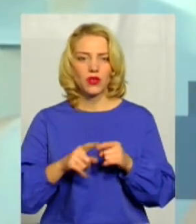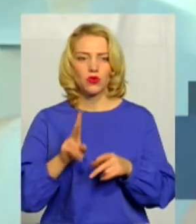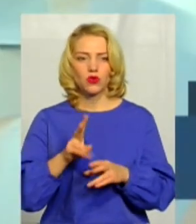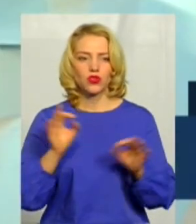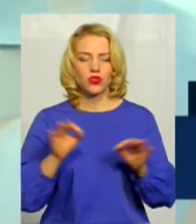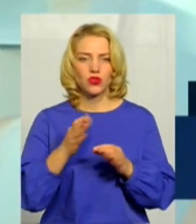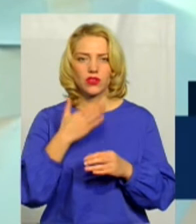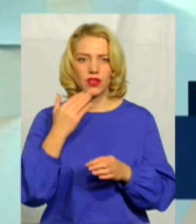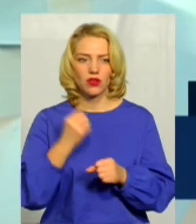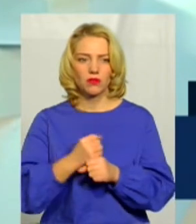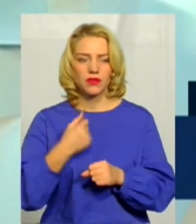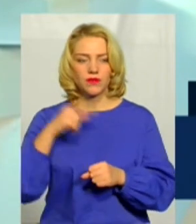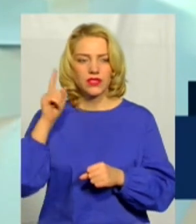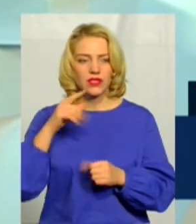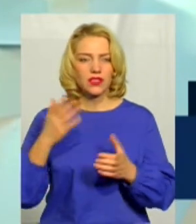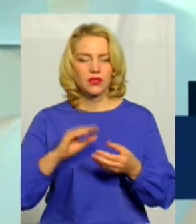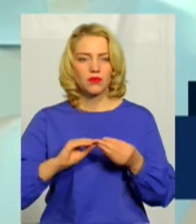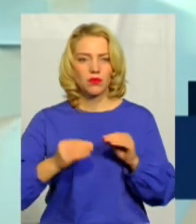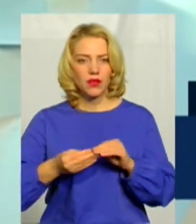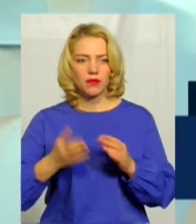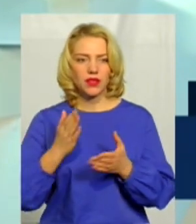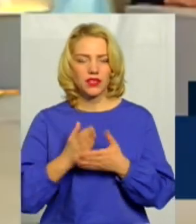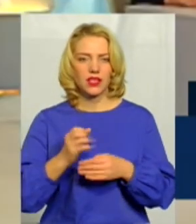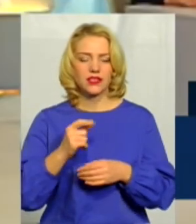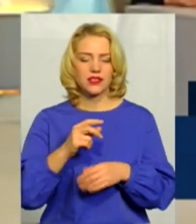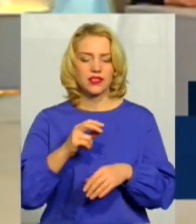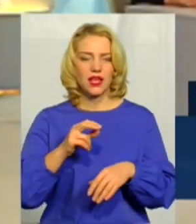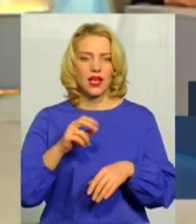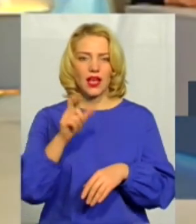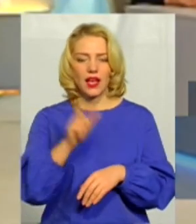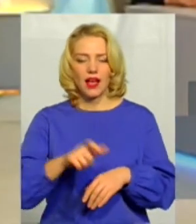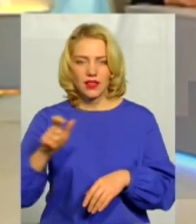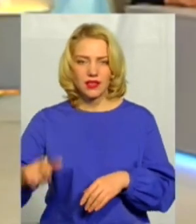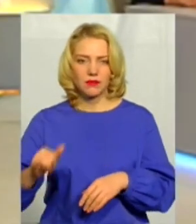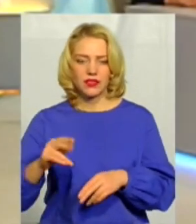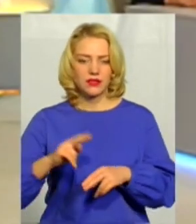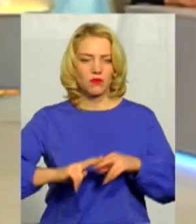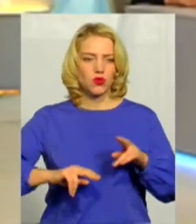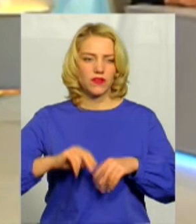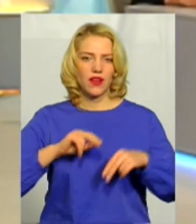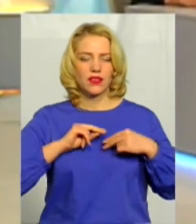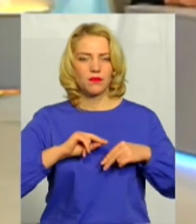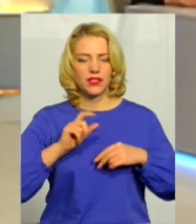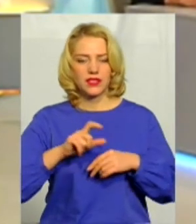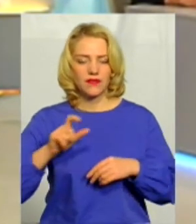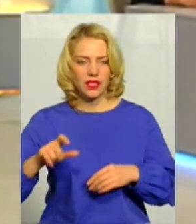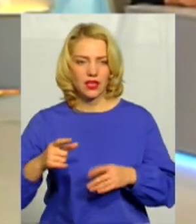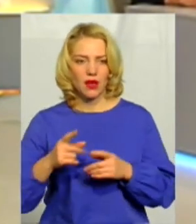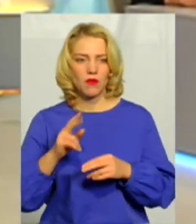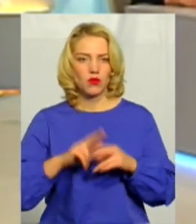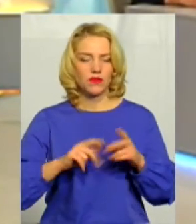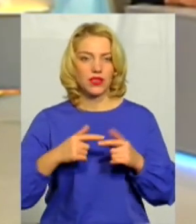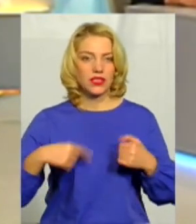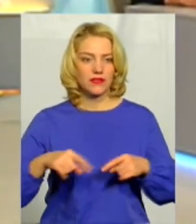Ми знаємо, які сьогодні проблеми із кадрами, із будівельними працівниками в будівельній сфері. Це